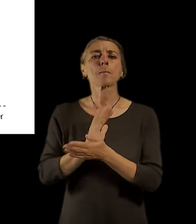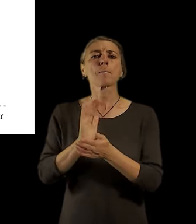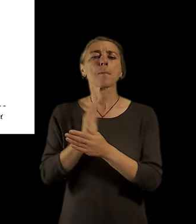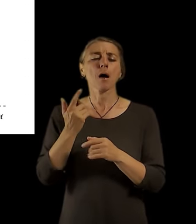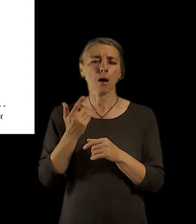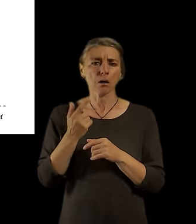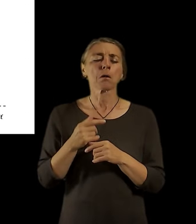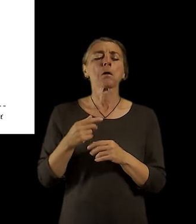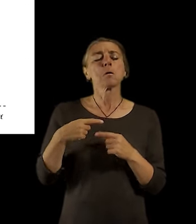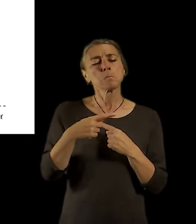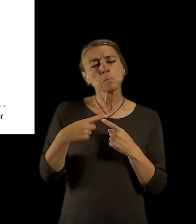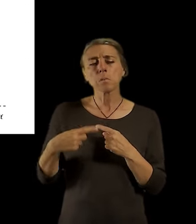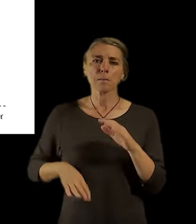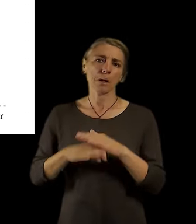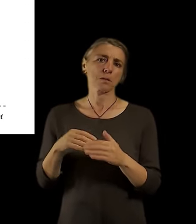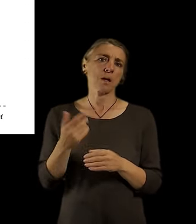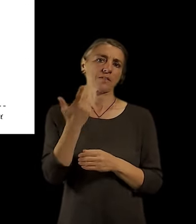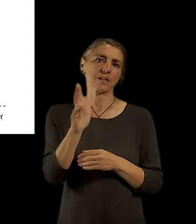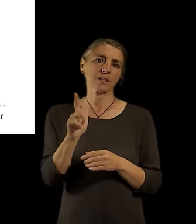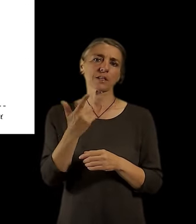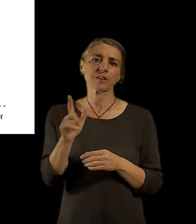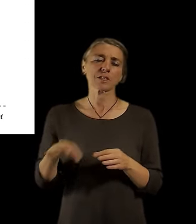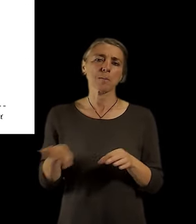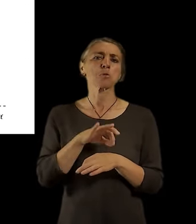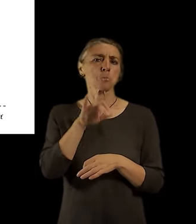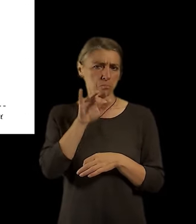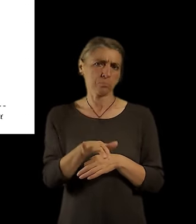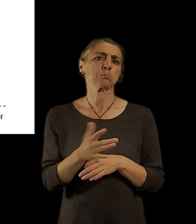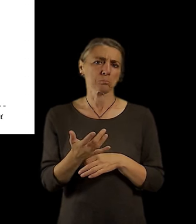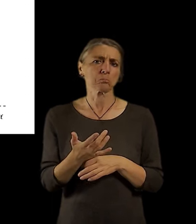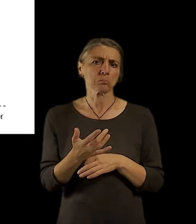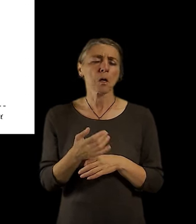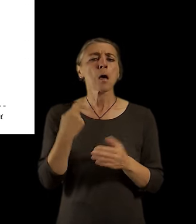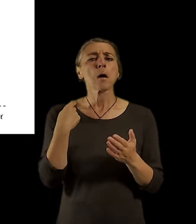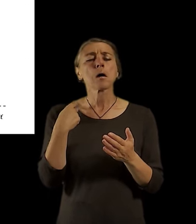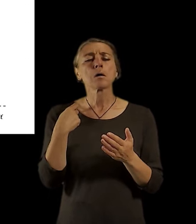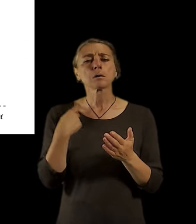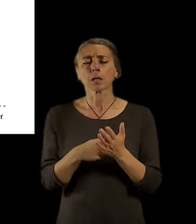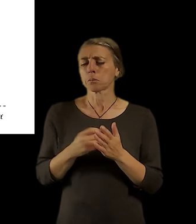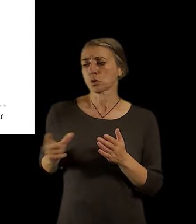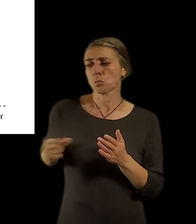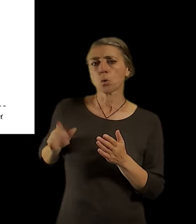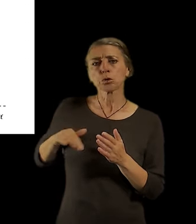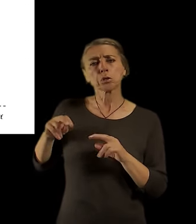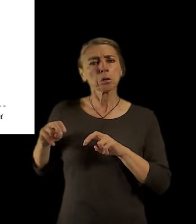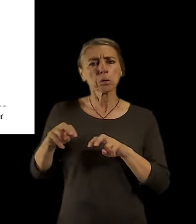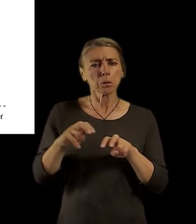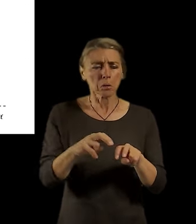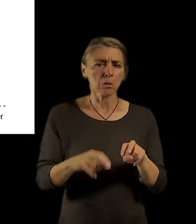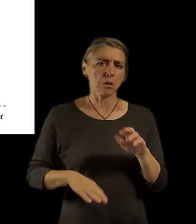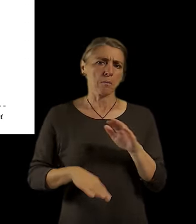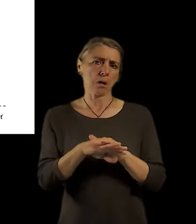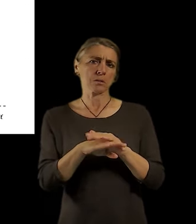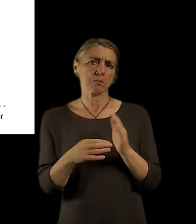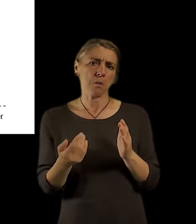metrů, což je do pěti minut rychlosti chůze dítěte. Takže vidíte, že 15 minut je 600 metrů, což jinde